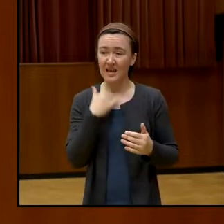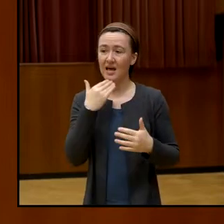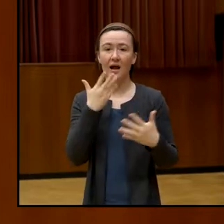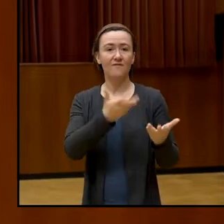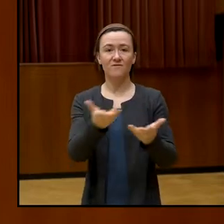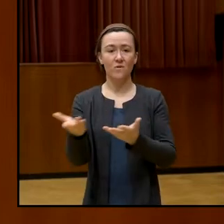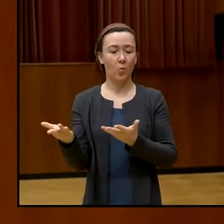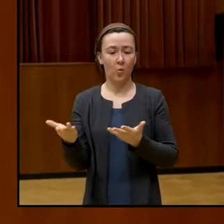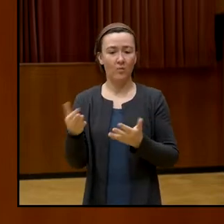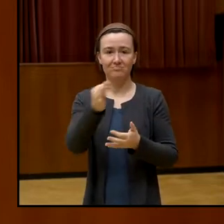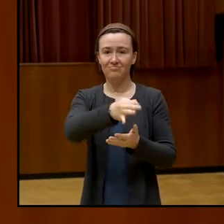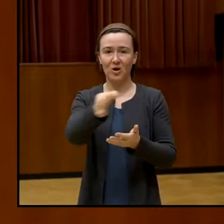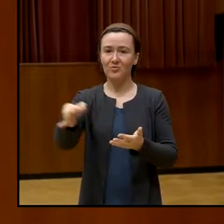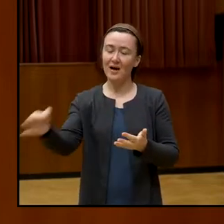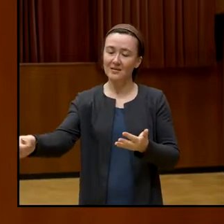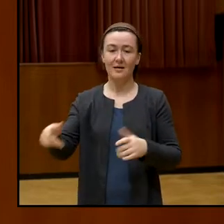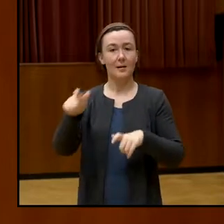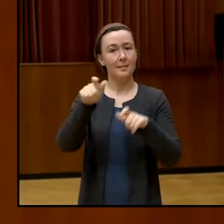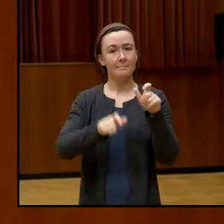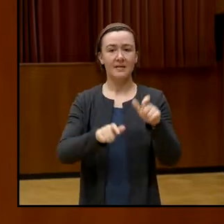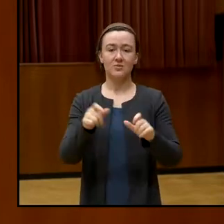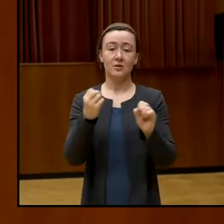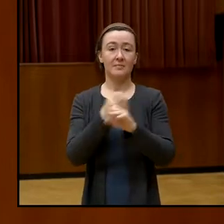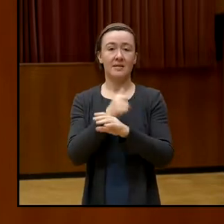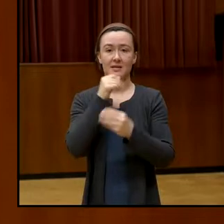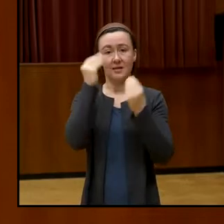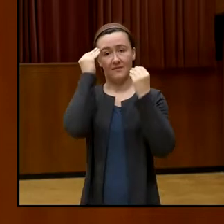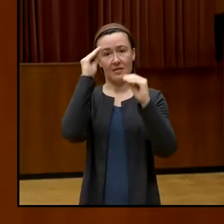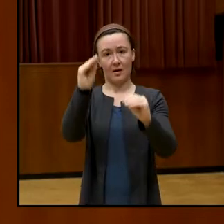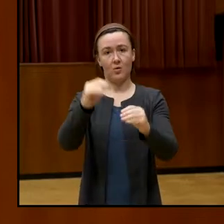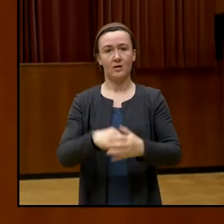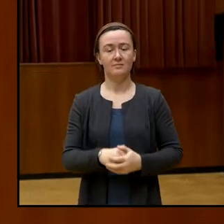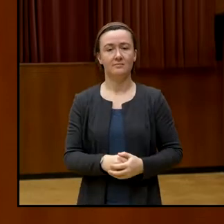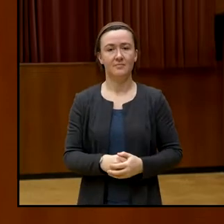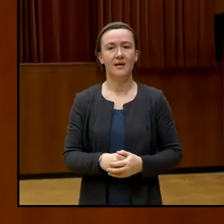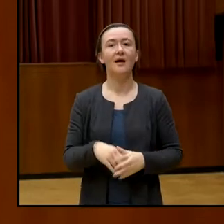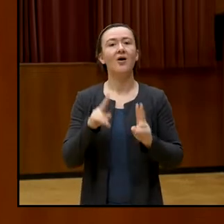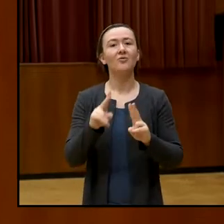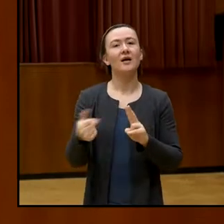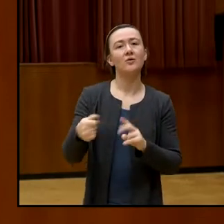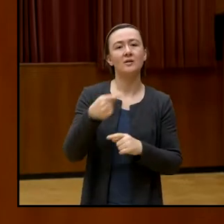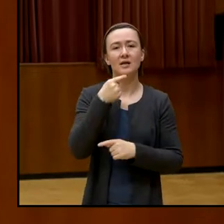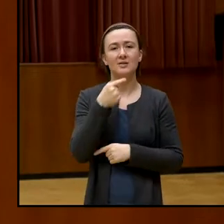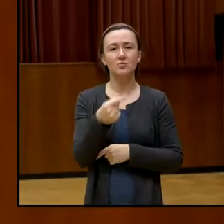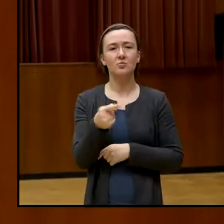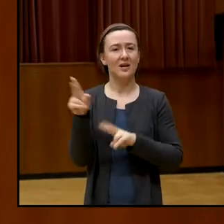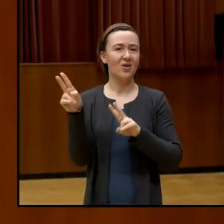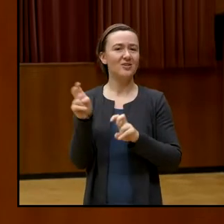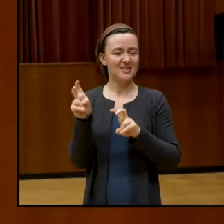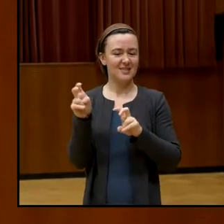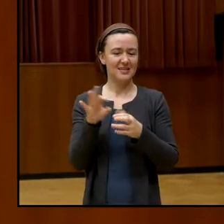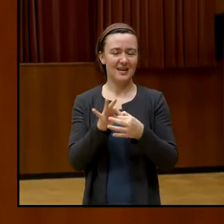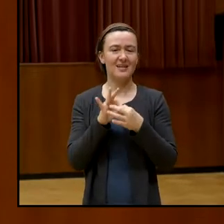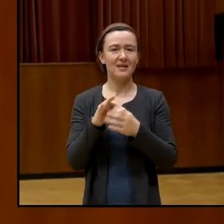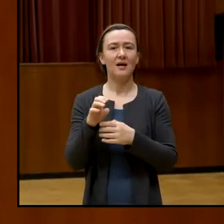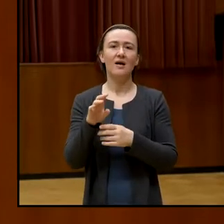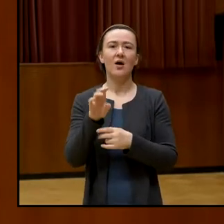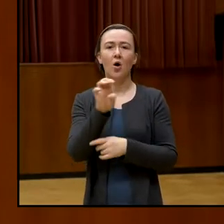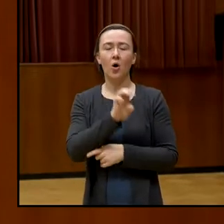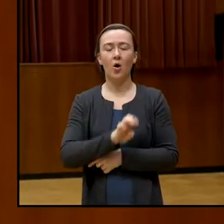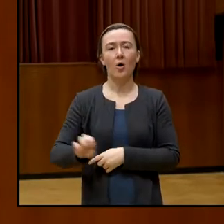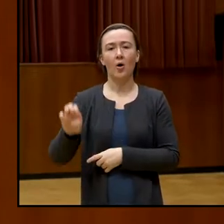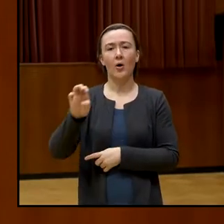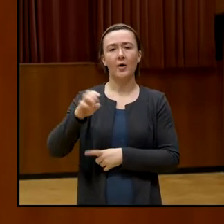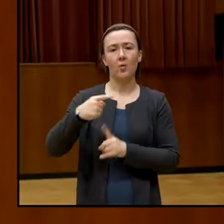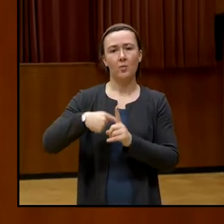den Medien nicht. Und da kann man auch noch zusätzlich sagen, auch ein Zitat von Ihnen, das Euro-Parameter, das ist die Umfrage, die alle zwei Jahre passiert, zum